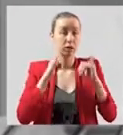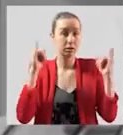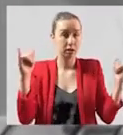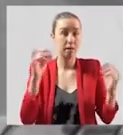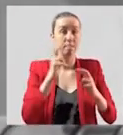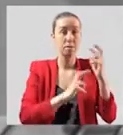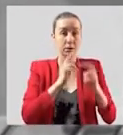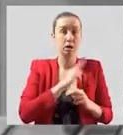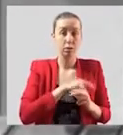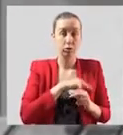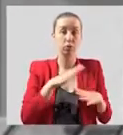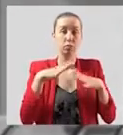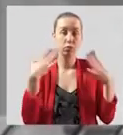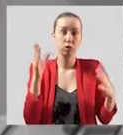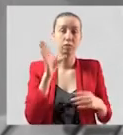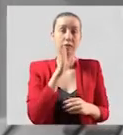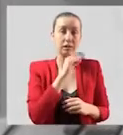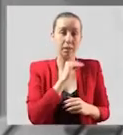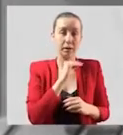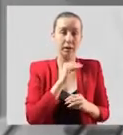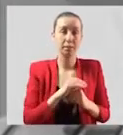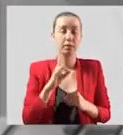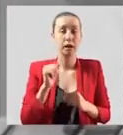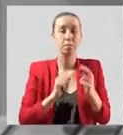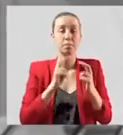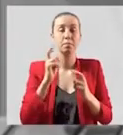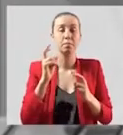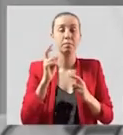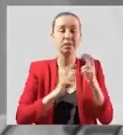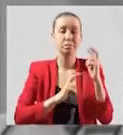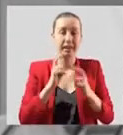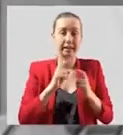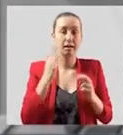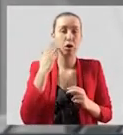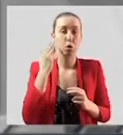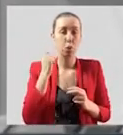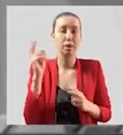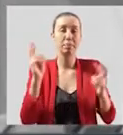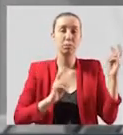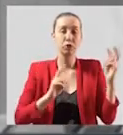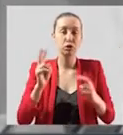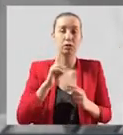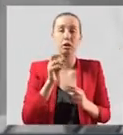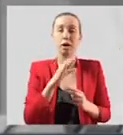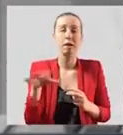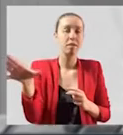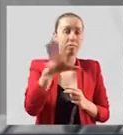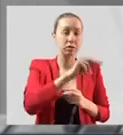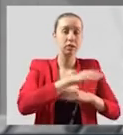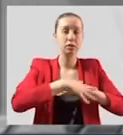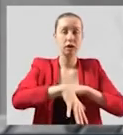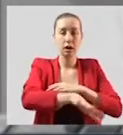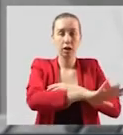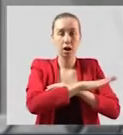работают более рентабельно. На предприятиях легкой промышленности, как и по всей стране, развернулось